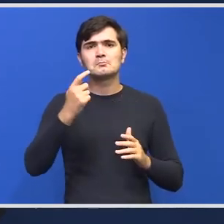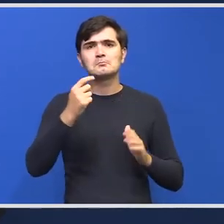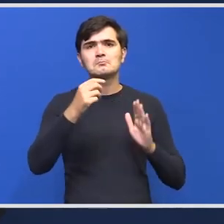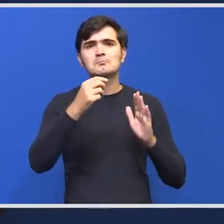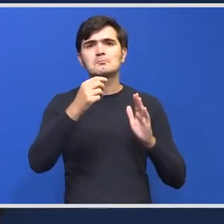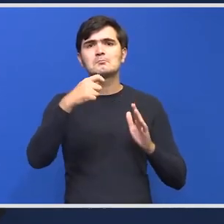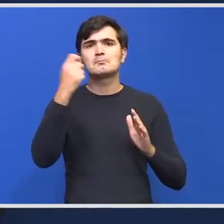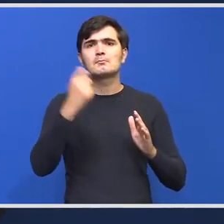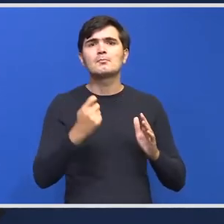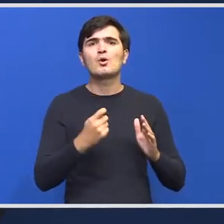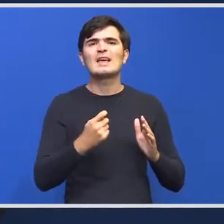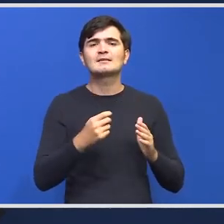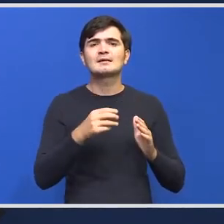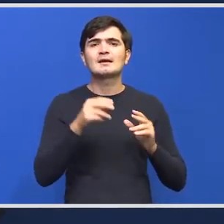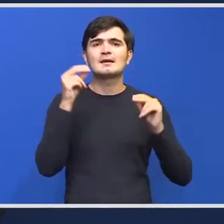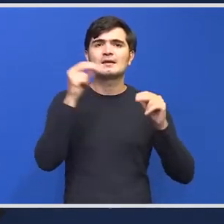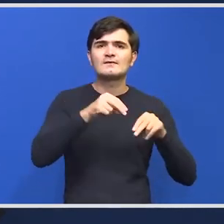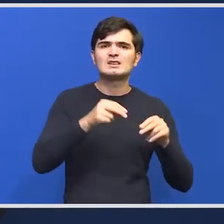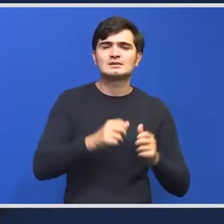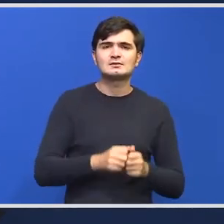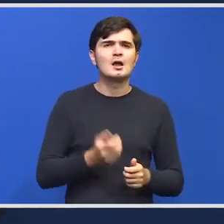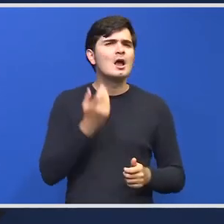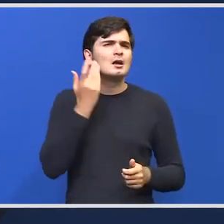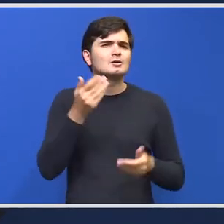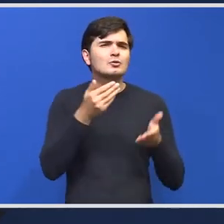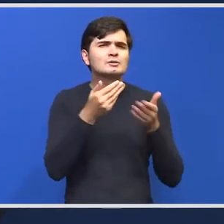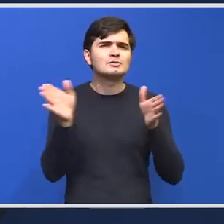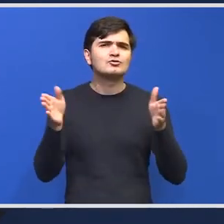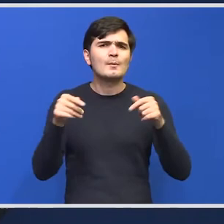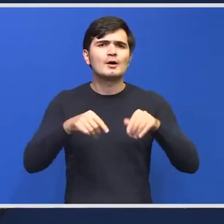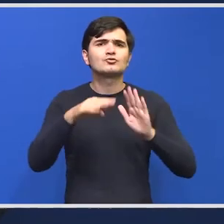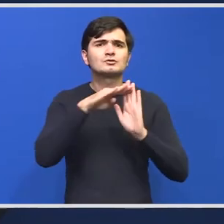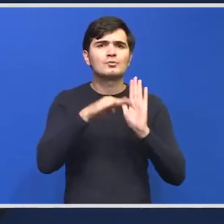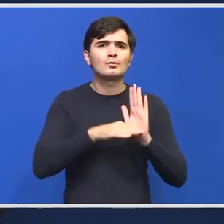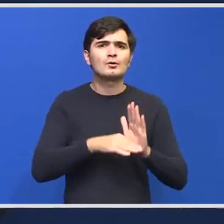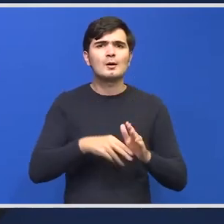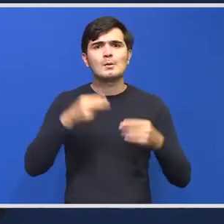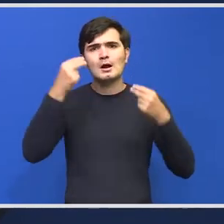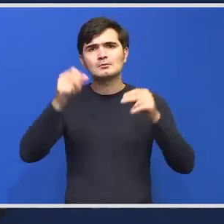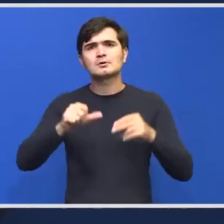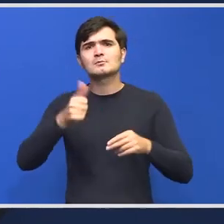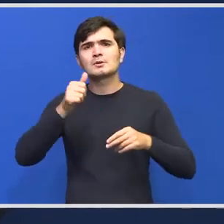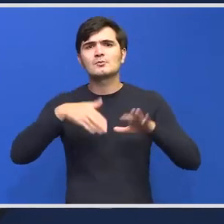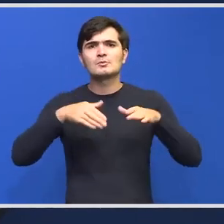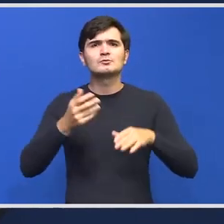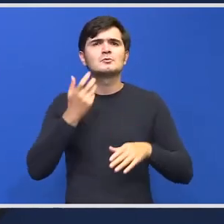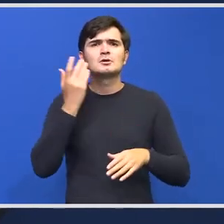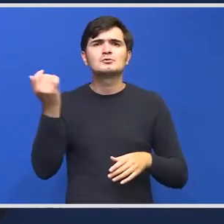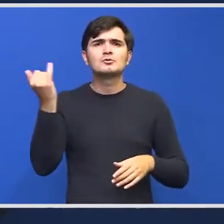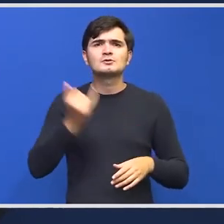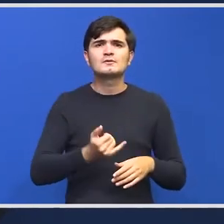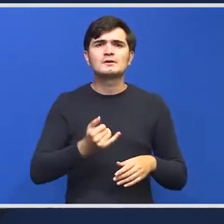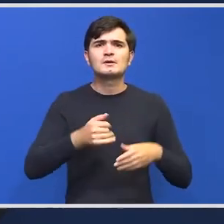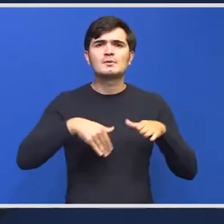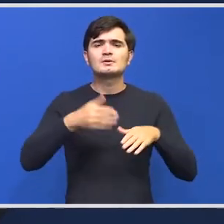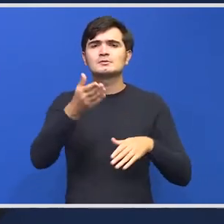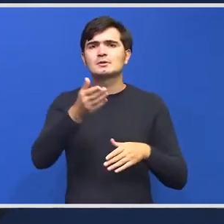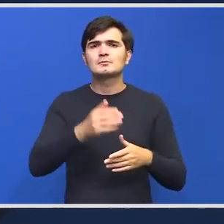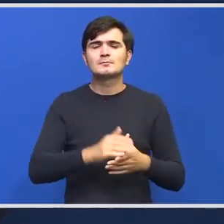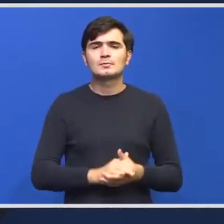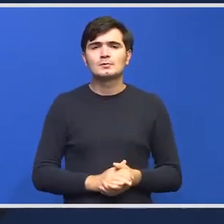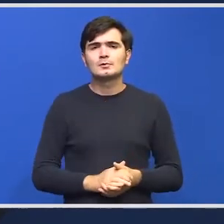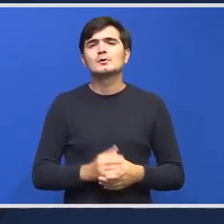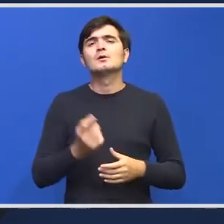investiții. Când va începe acest program anunțat de premier exact? Când va veni ministerul pe care îl conduceți cu... În